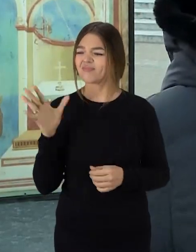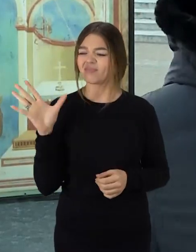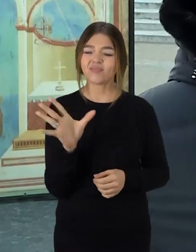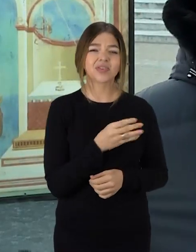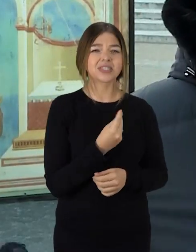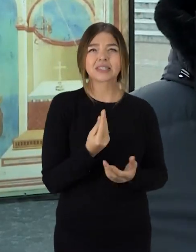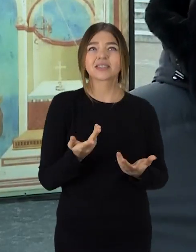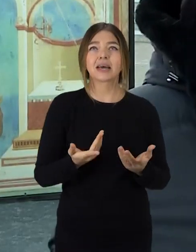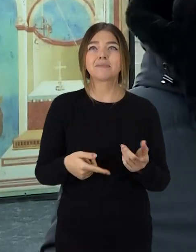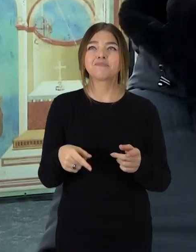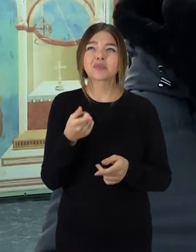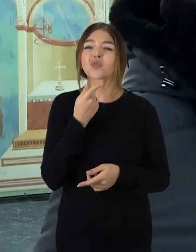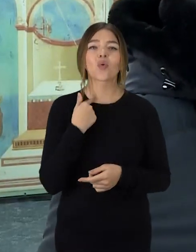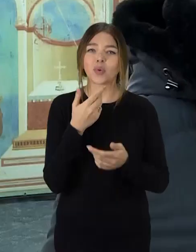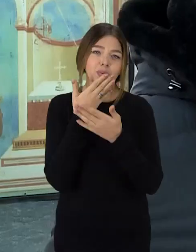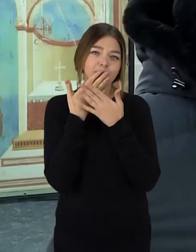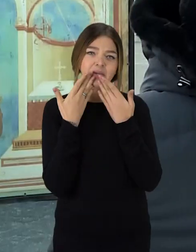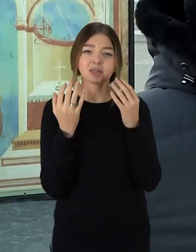skoningai.